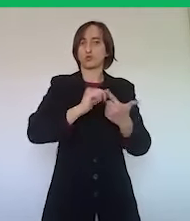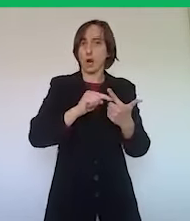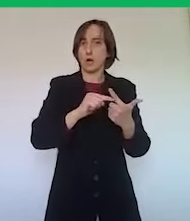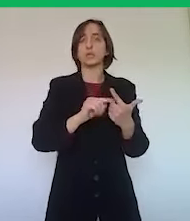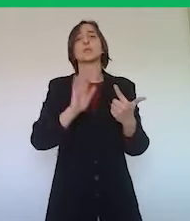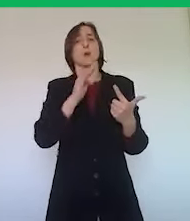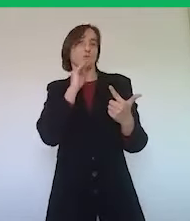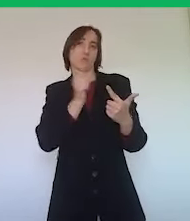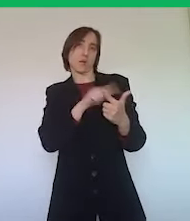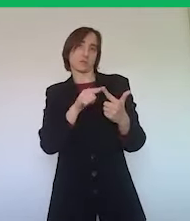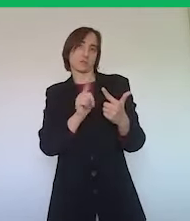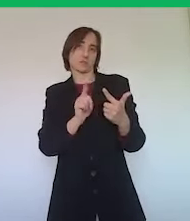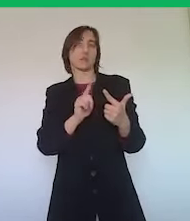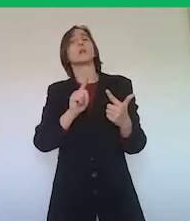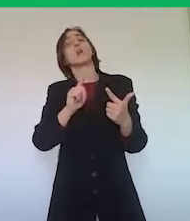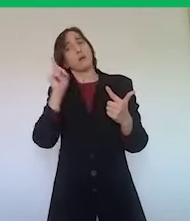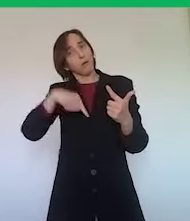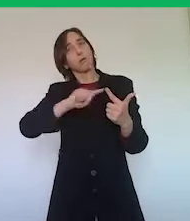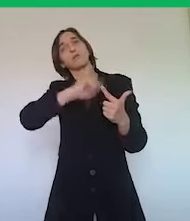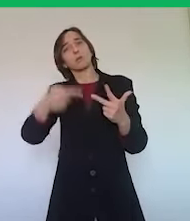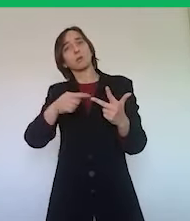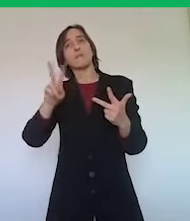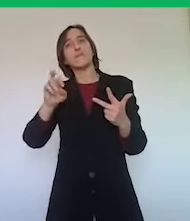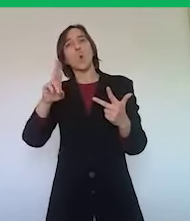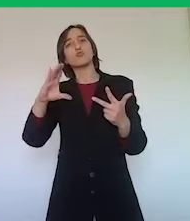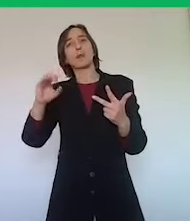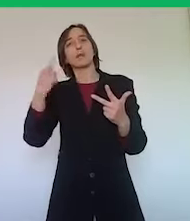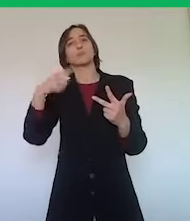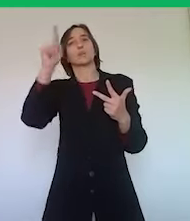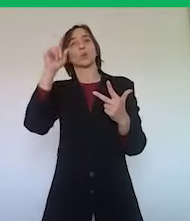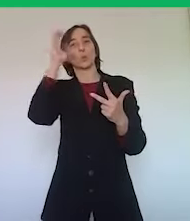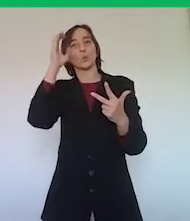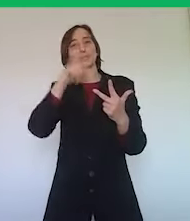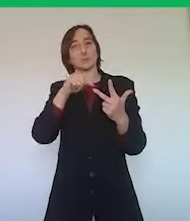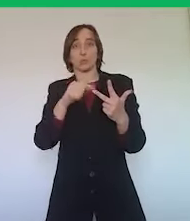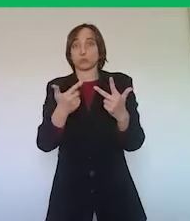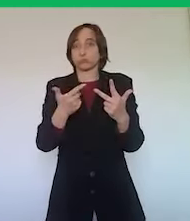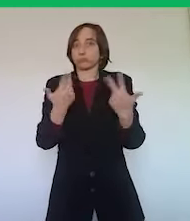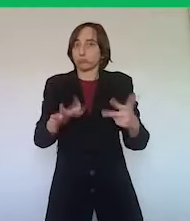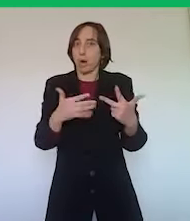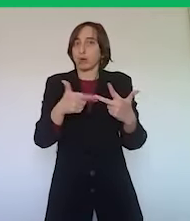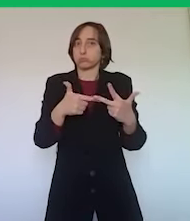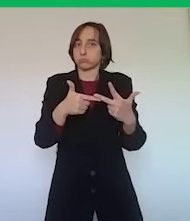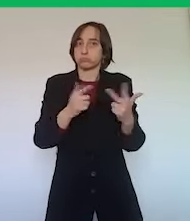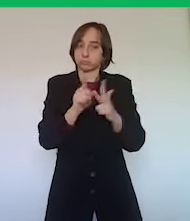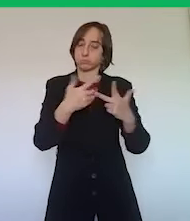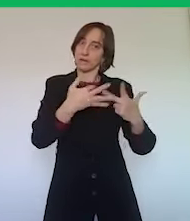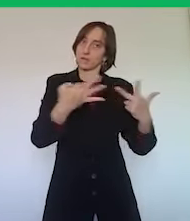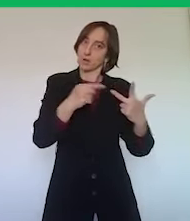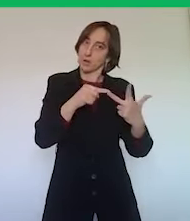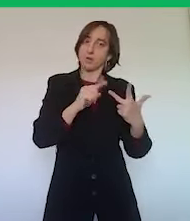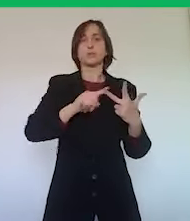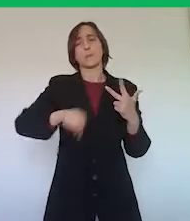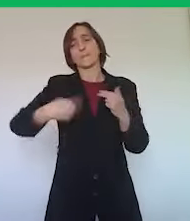sufficiente, anche il cosiddetto voucher per il turismo è stata una misura efficace, nel prossimo decreto di aprile ci dovranno